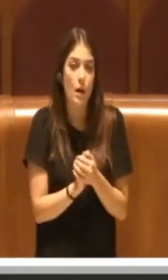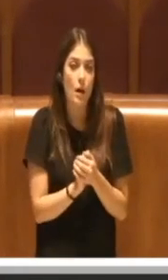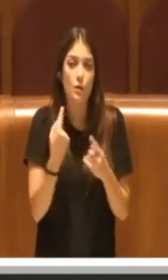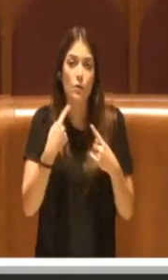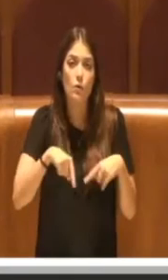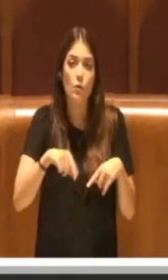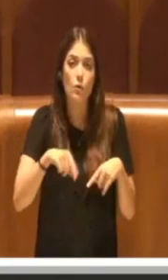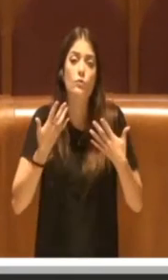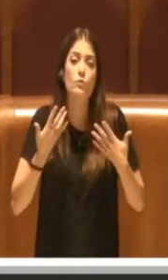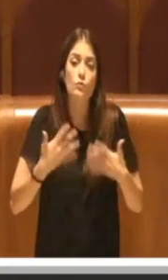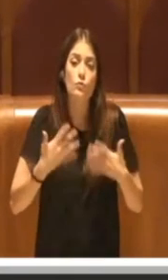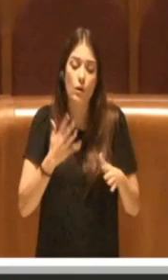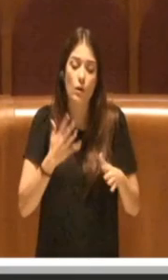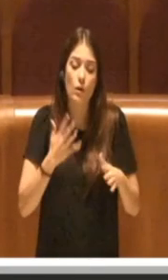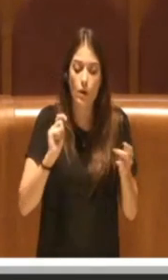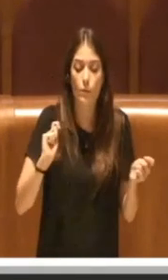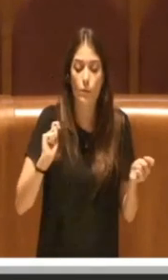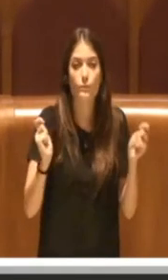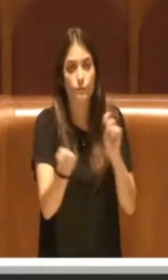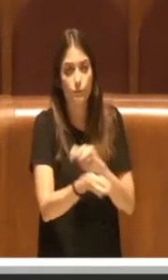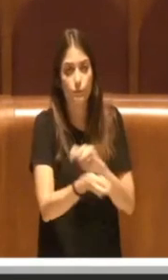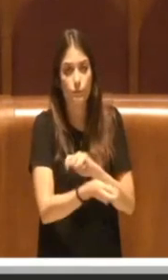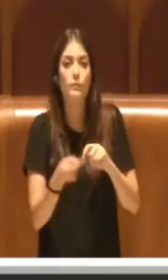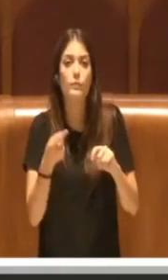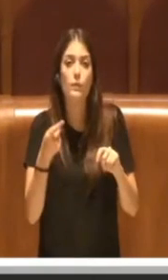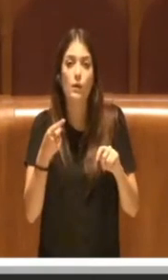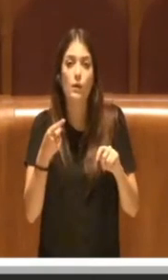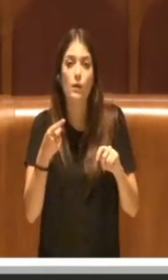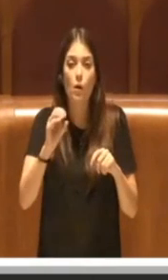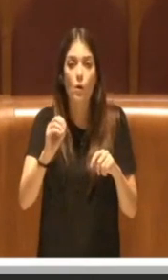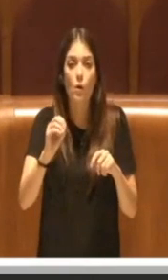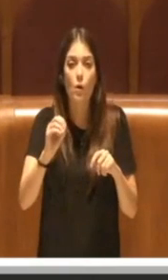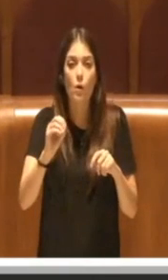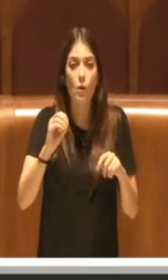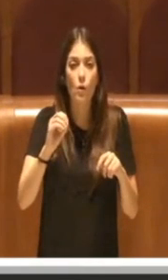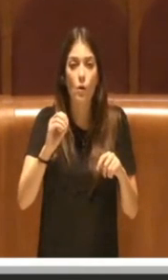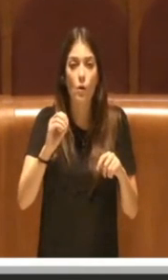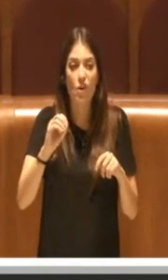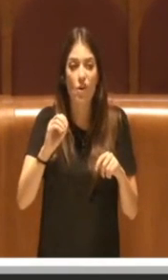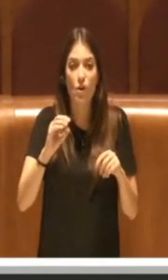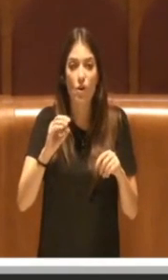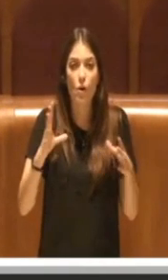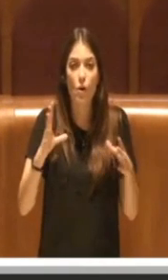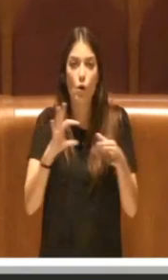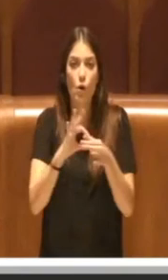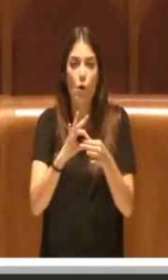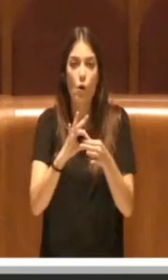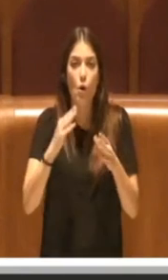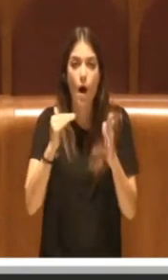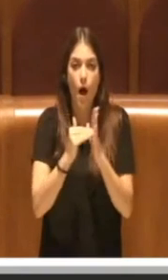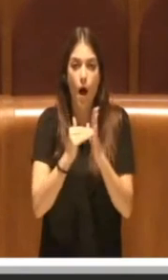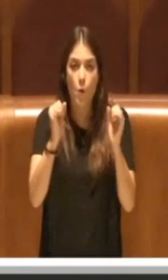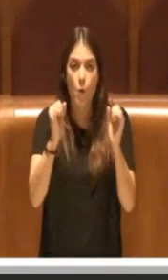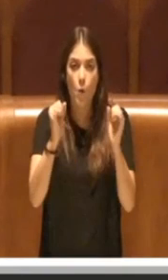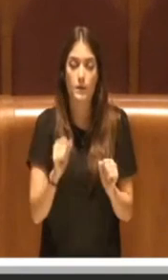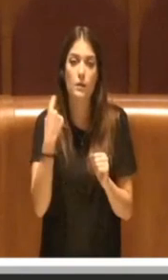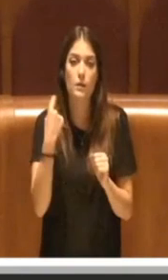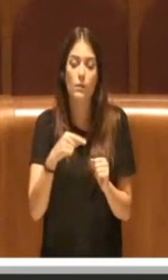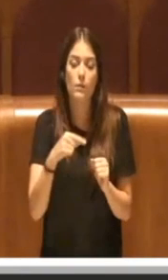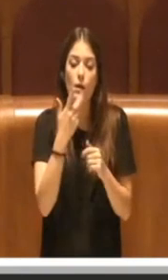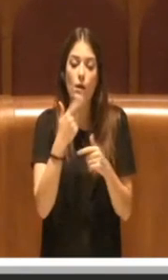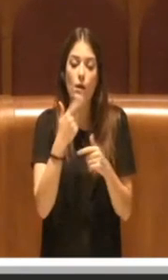di trasformare il più possibile in co-housing, per dare una visione di vita diversa.